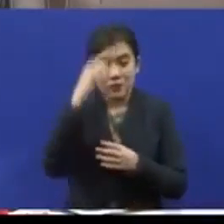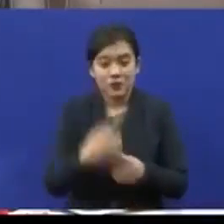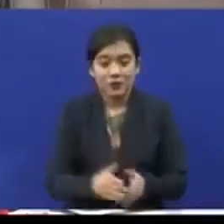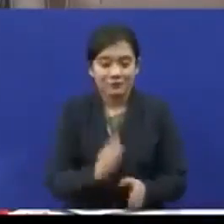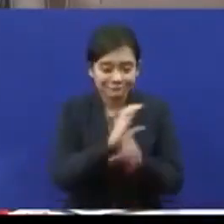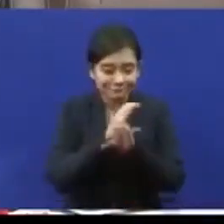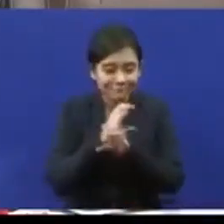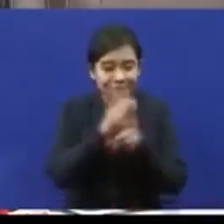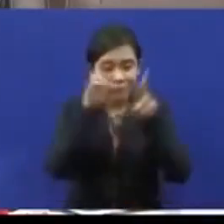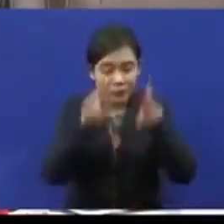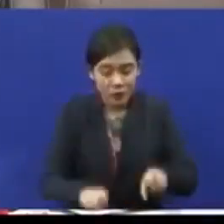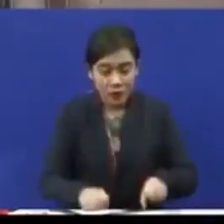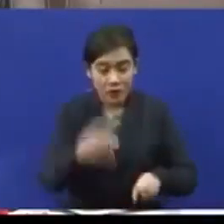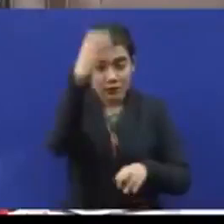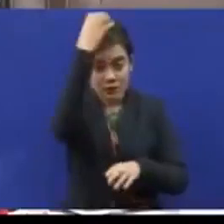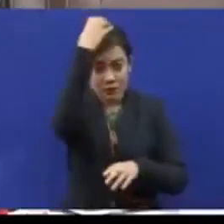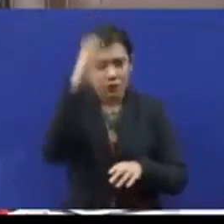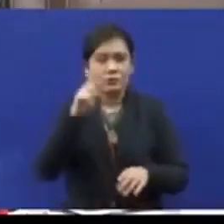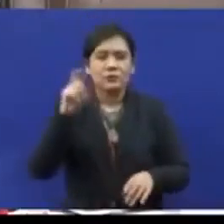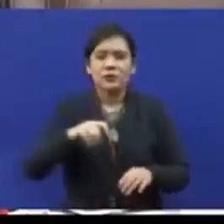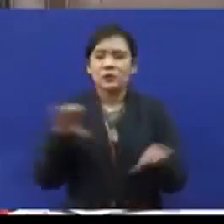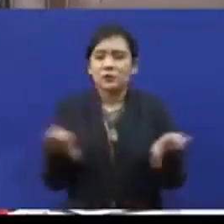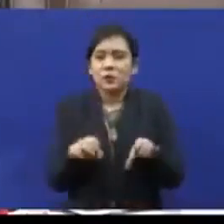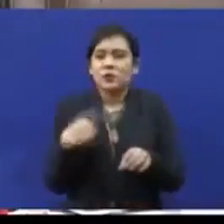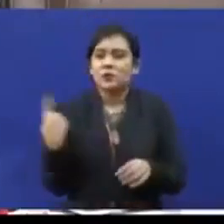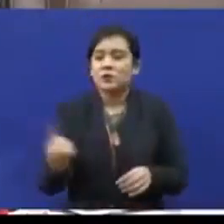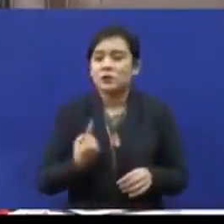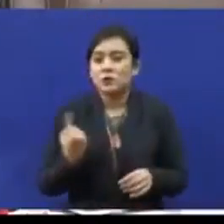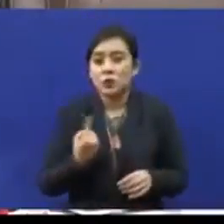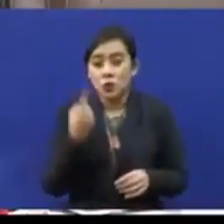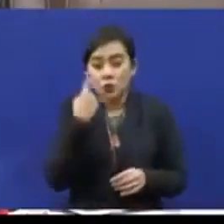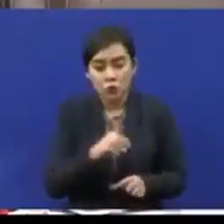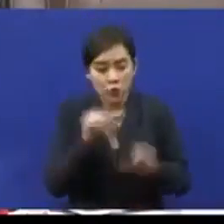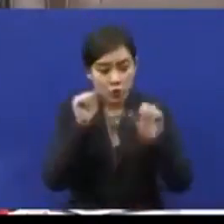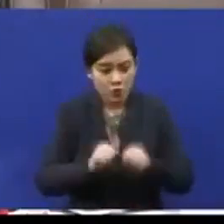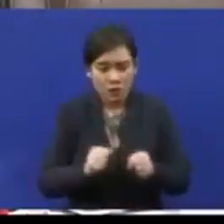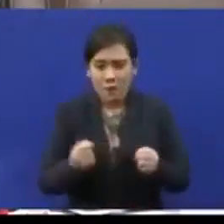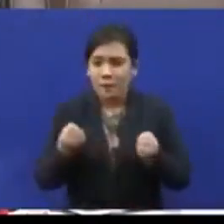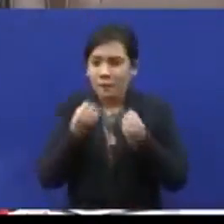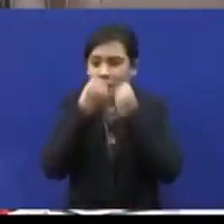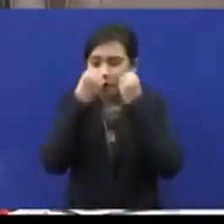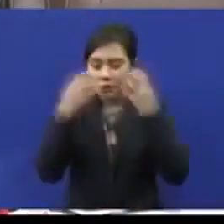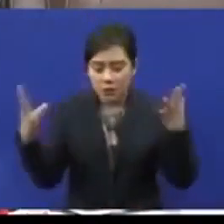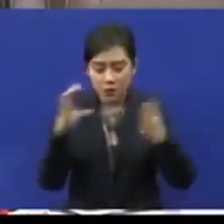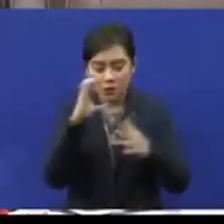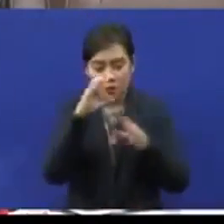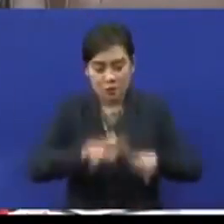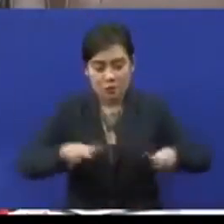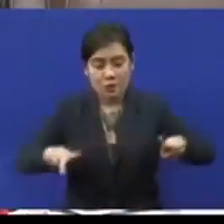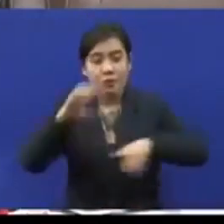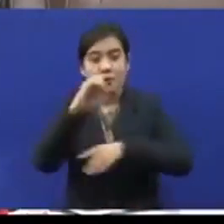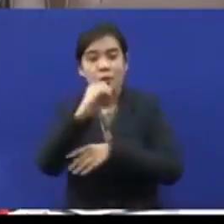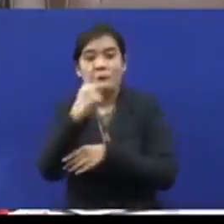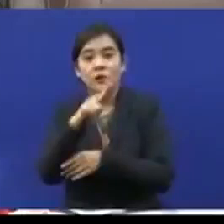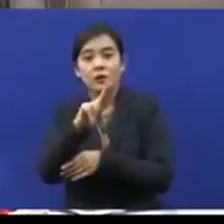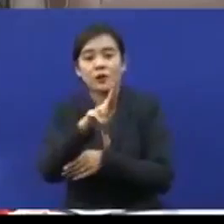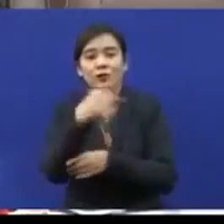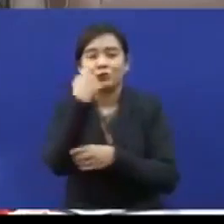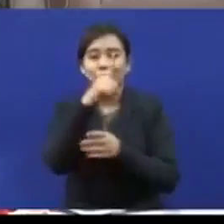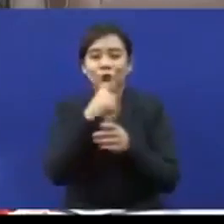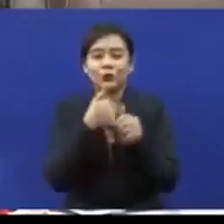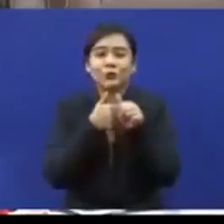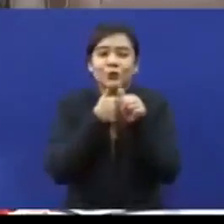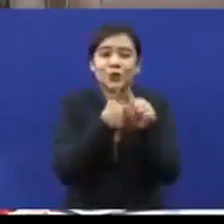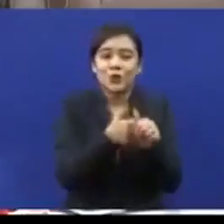kerajaan Selangor perlu membuat sesuatu untuk membolehkan lebih banyak kanak-kanak OKU mengikuti